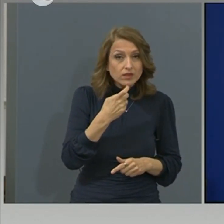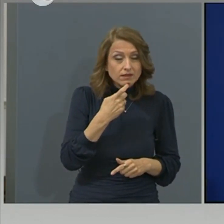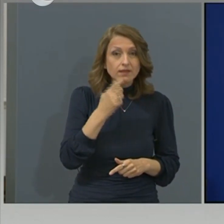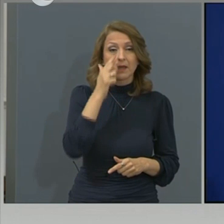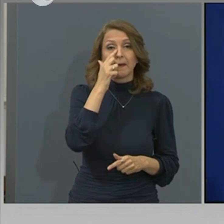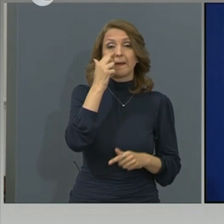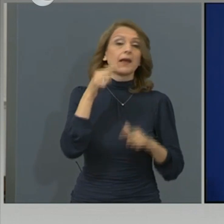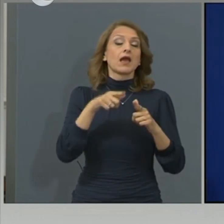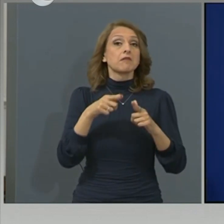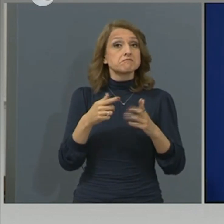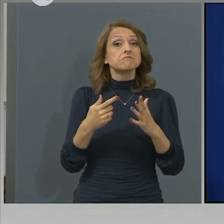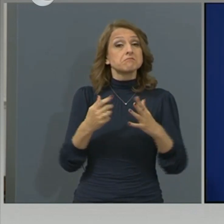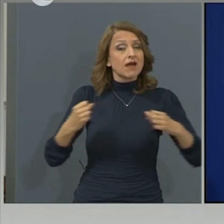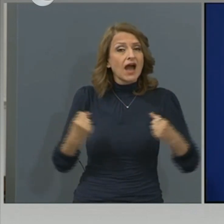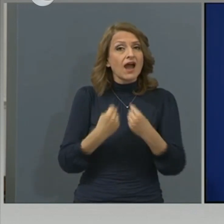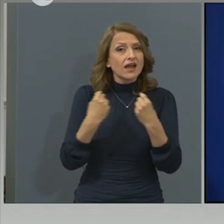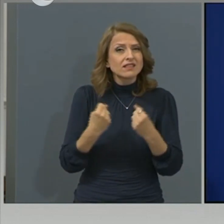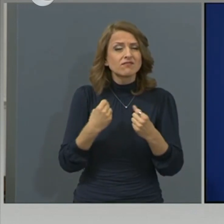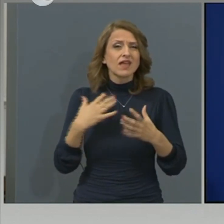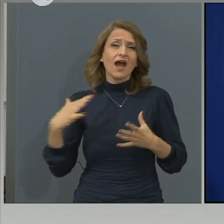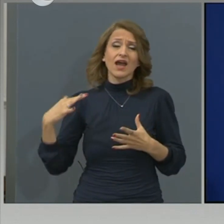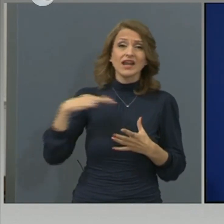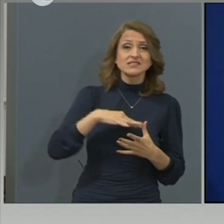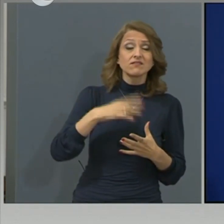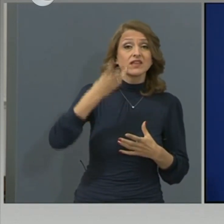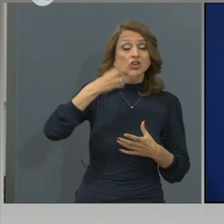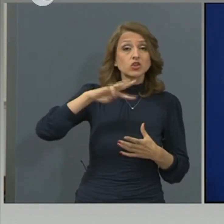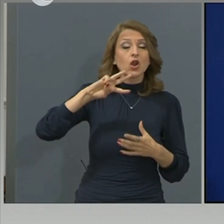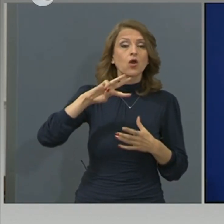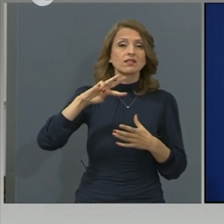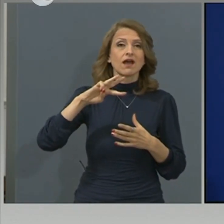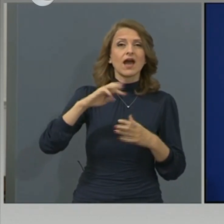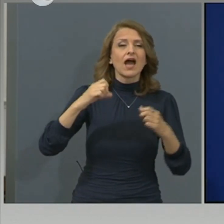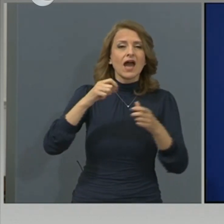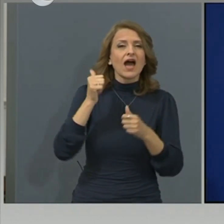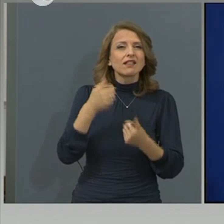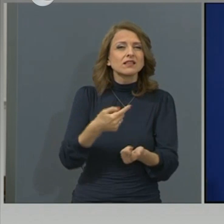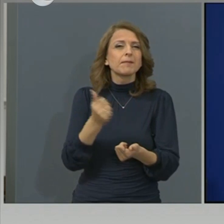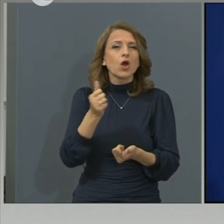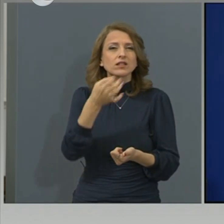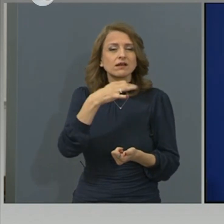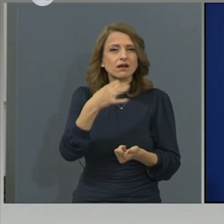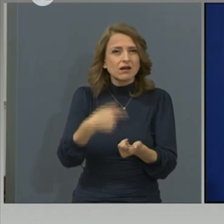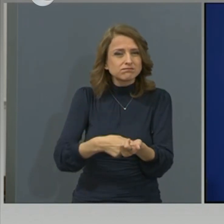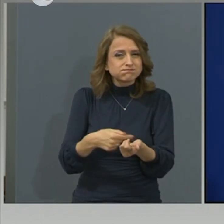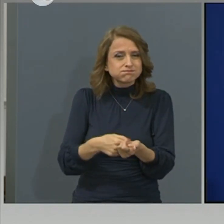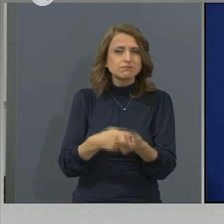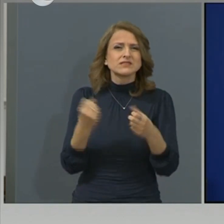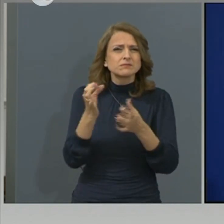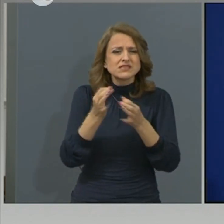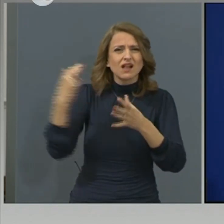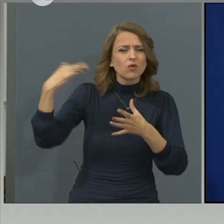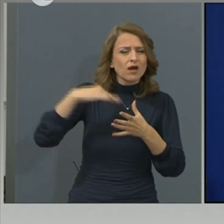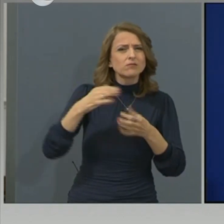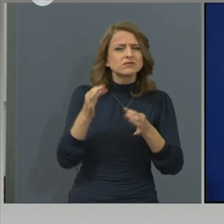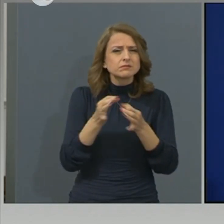в световната литература, с активна агресивна тройна антибиотична комбинация, с активно патогенетично лечение, включая